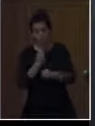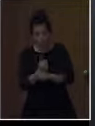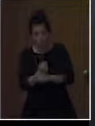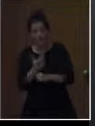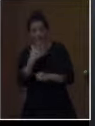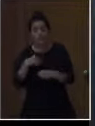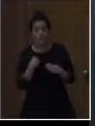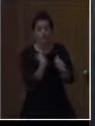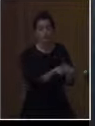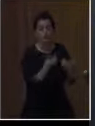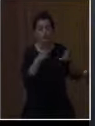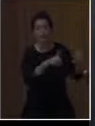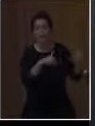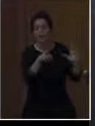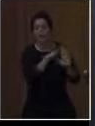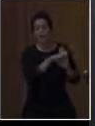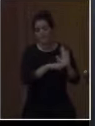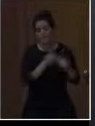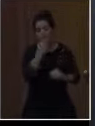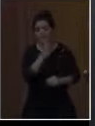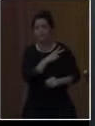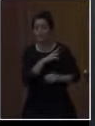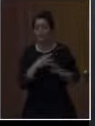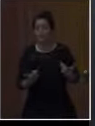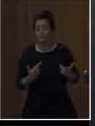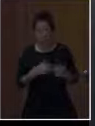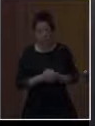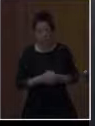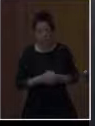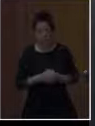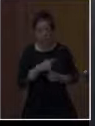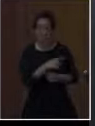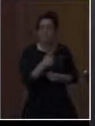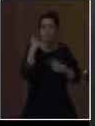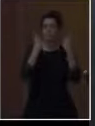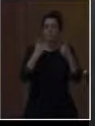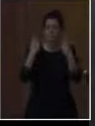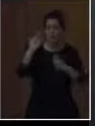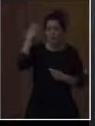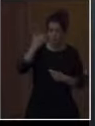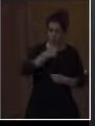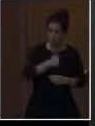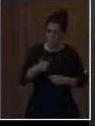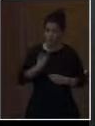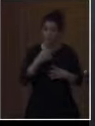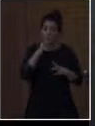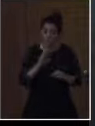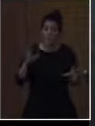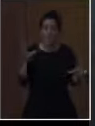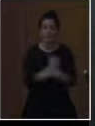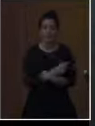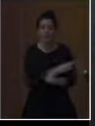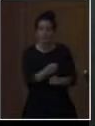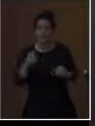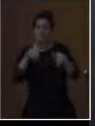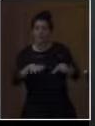πραγματικά απίχυση έχει. Είναι μόνο θεωρία και ευσεβής πόθη, οι σωστές διατροφικοί συνήθειες αυτή την ηλικία ή πραγματικά έχει